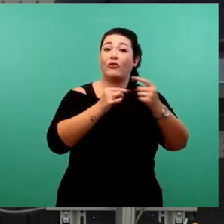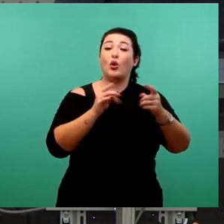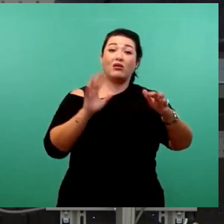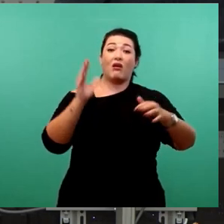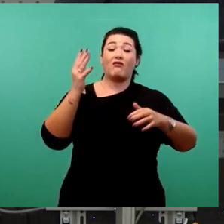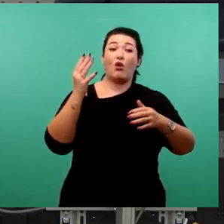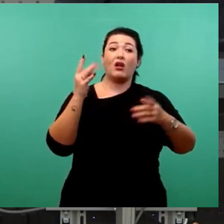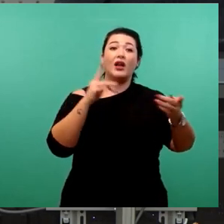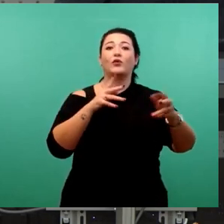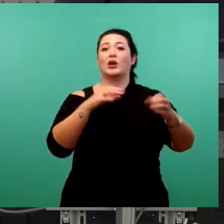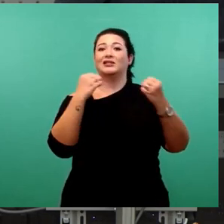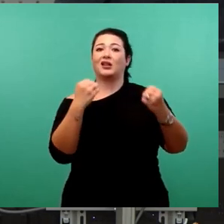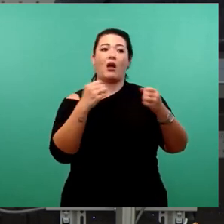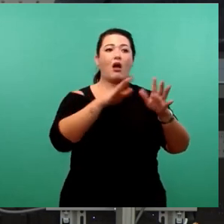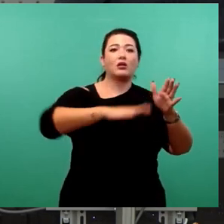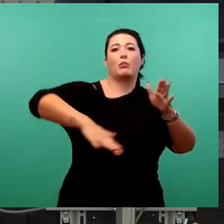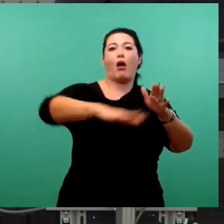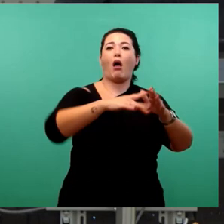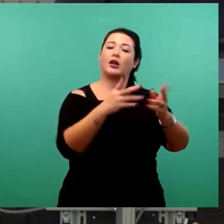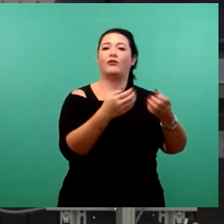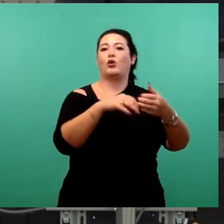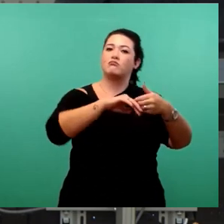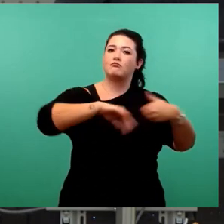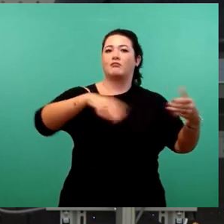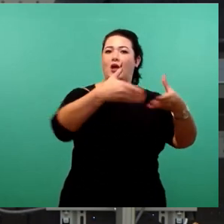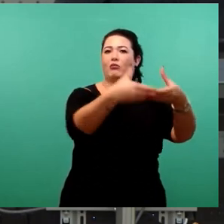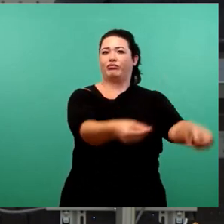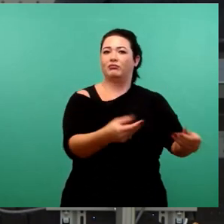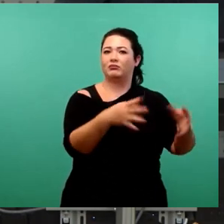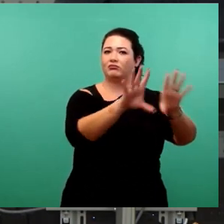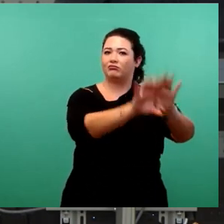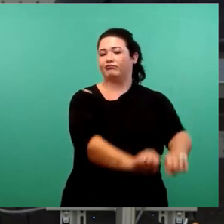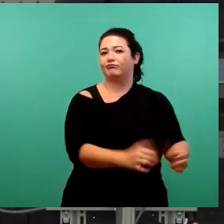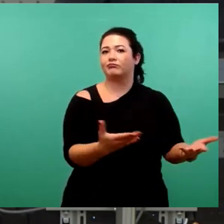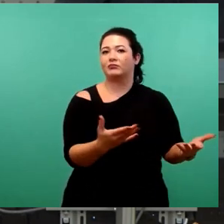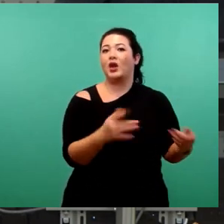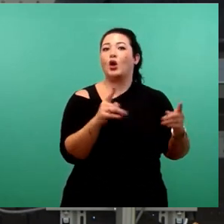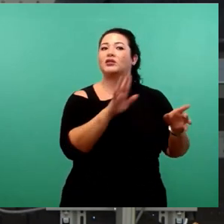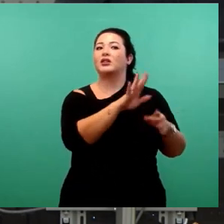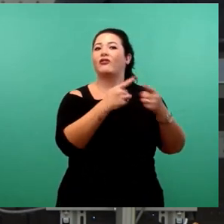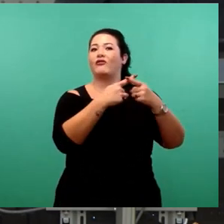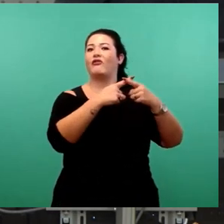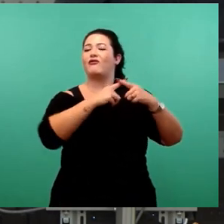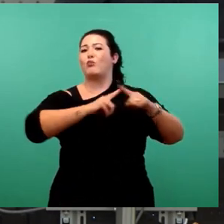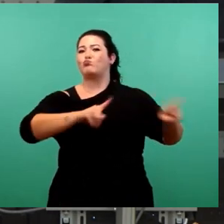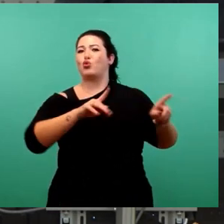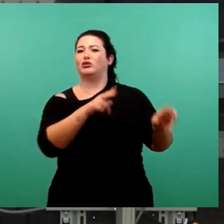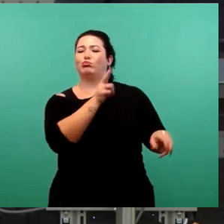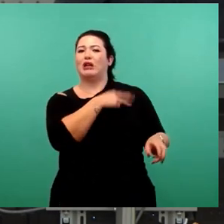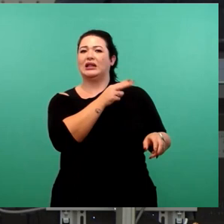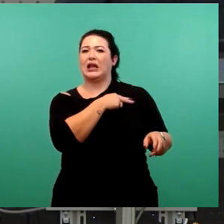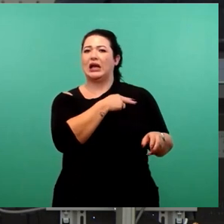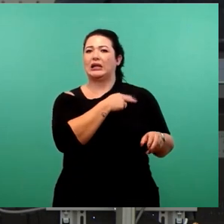und werfen Ihren eigenen Markenkern der Verbotspartei schlechthin, die ja ein sehr eigenartiges, spezielles